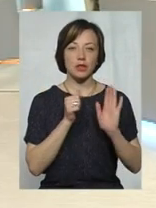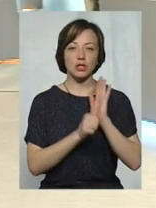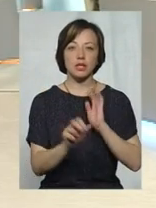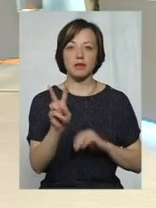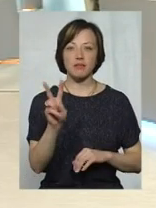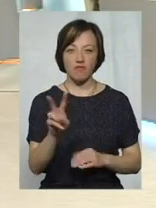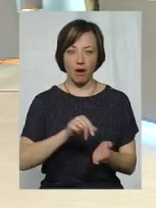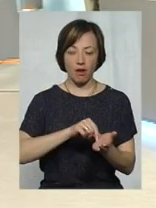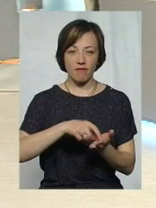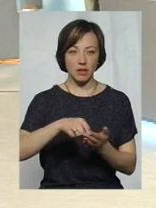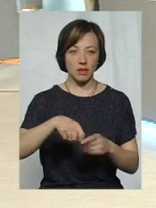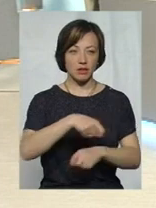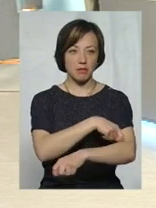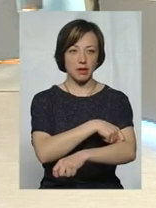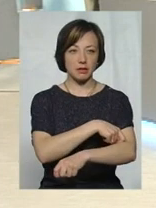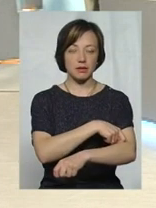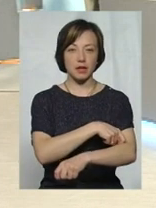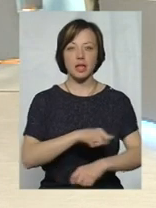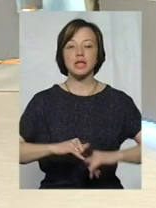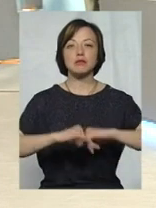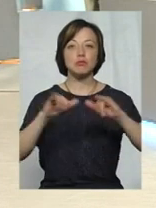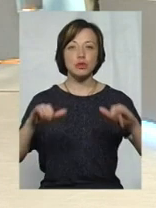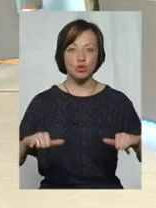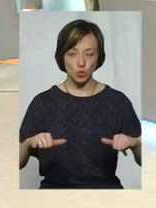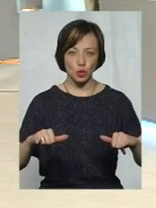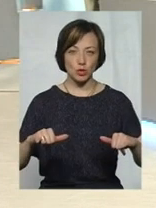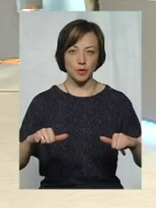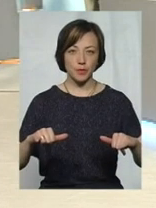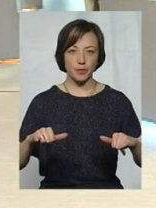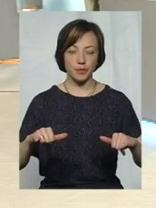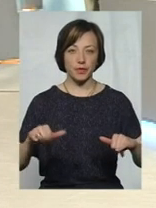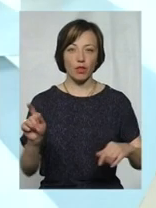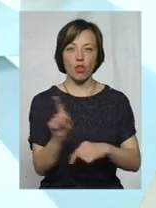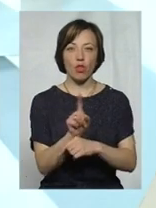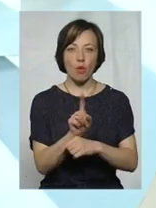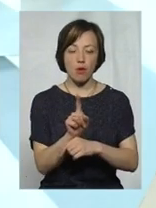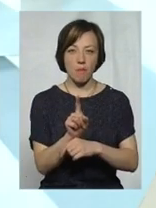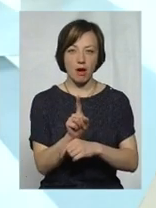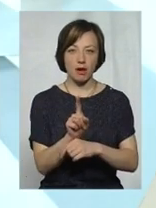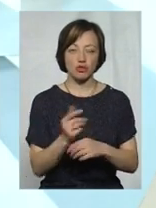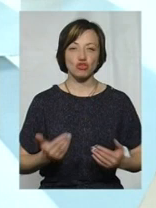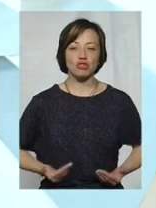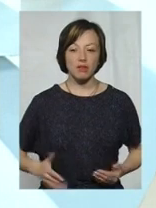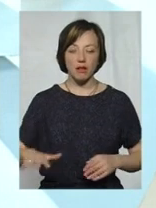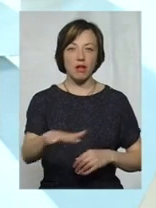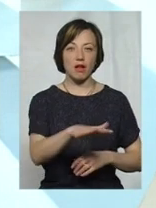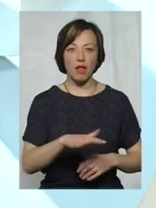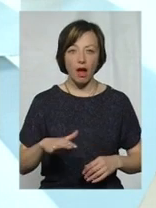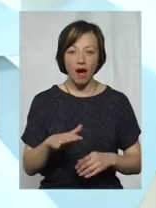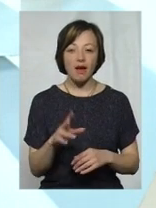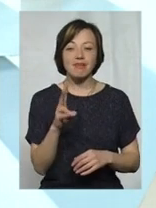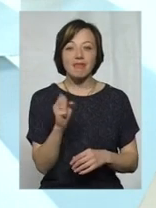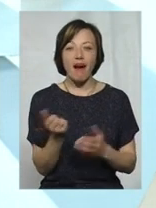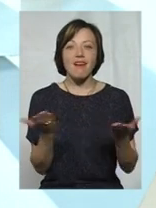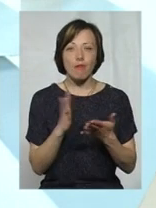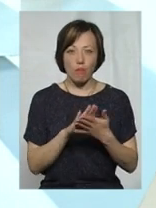квадратних метри. Тобто, збільшується, відповідно, норматив житла, на який буде призначатися